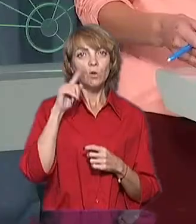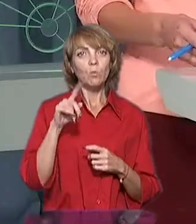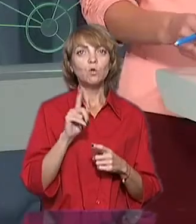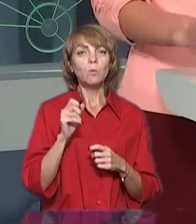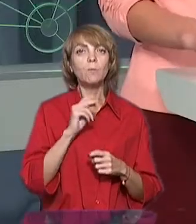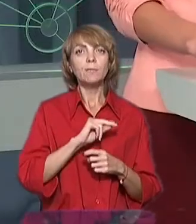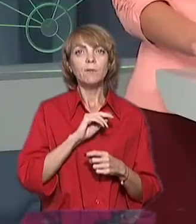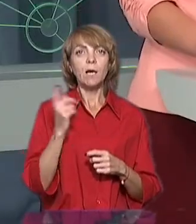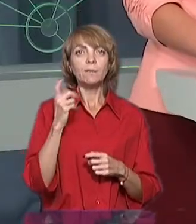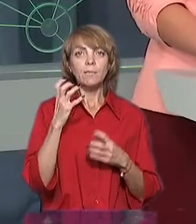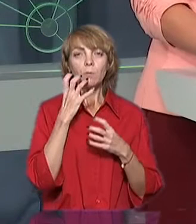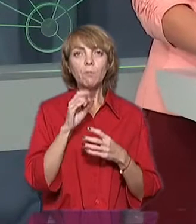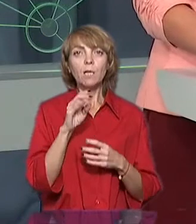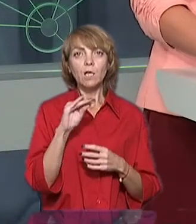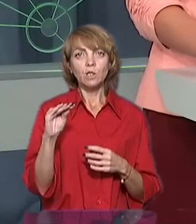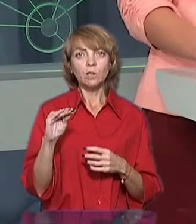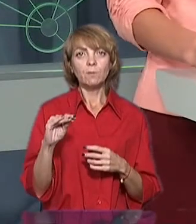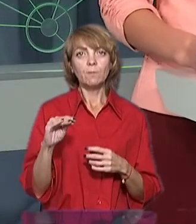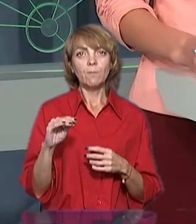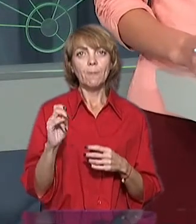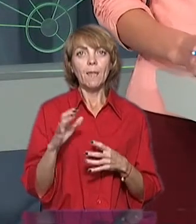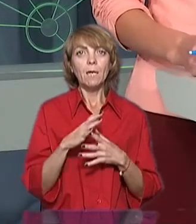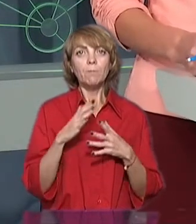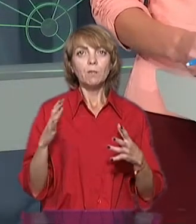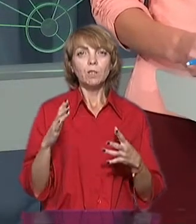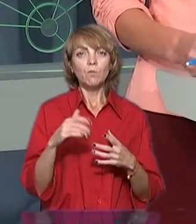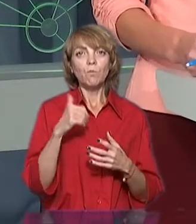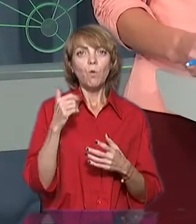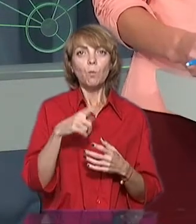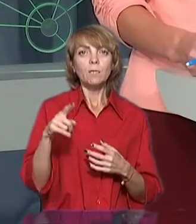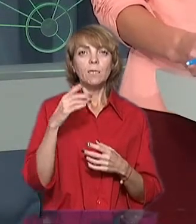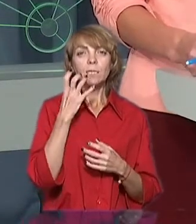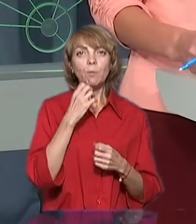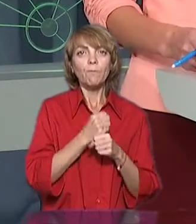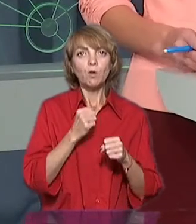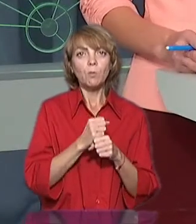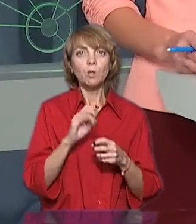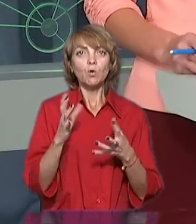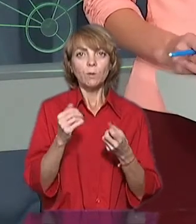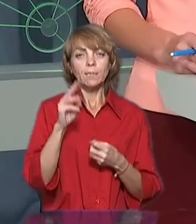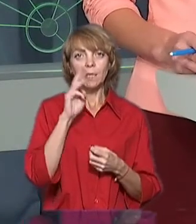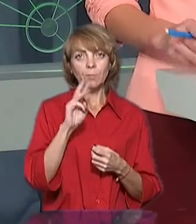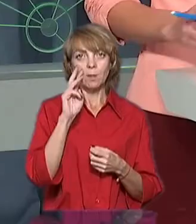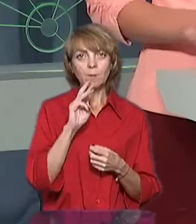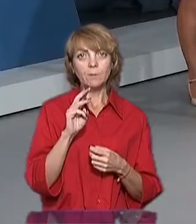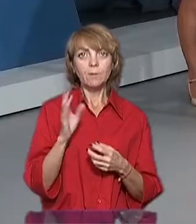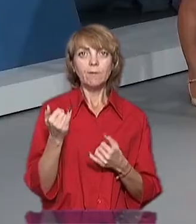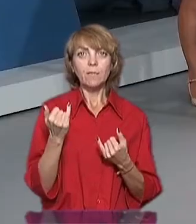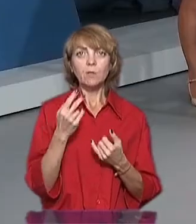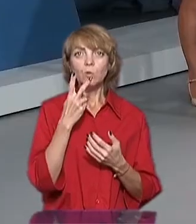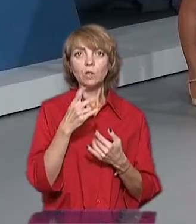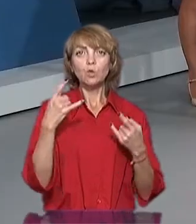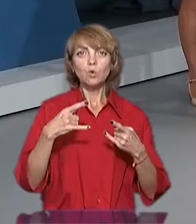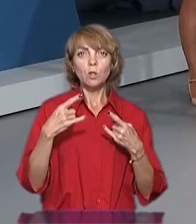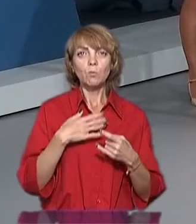працівники Харківських теплових мереж, найбільшого в області тепловиробника, недоотримують зарплати. Давайте зараз подивимося